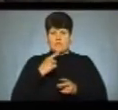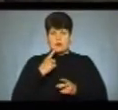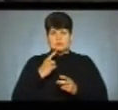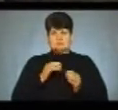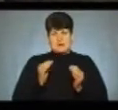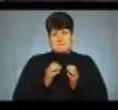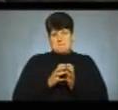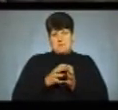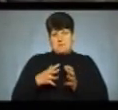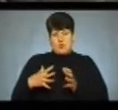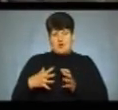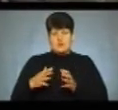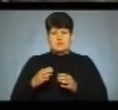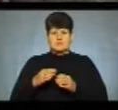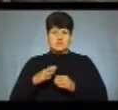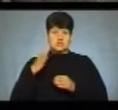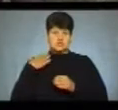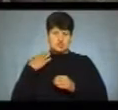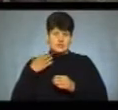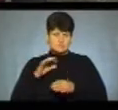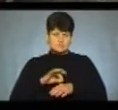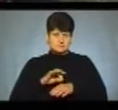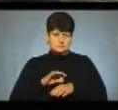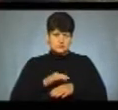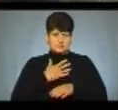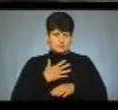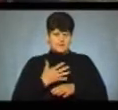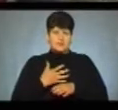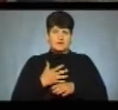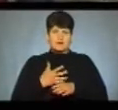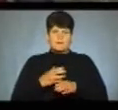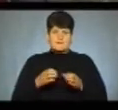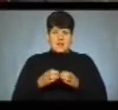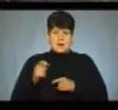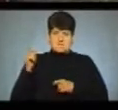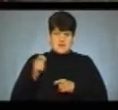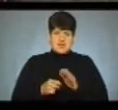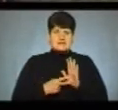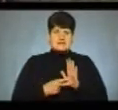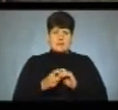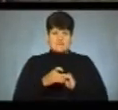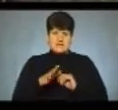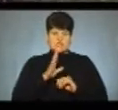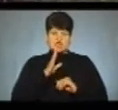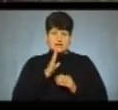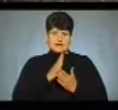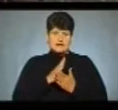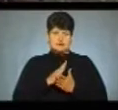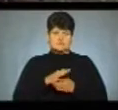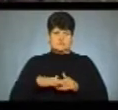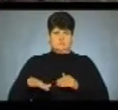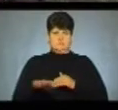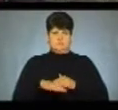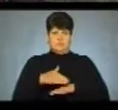прибухлість і біль у лівій половині шиї, неспокій, серце биття. Бригада приїхала на виклик через 7 хвилин. Жінка знаходиться посеред галявни,